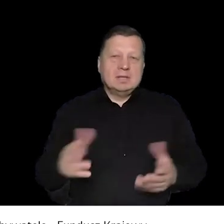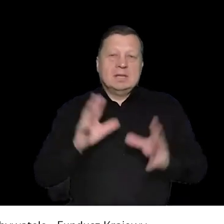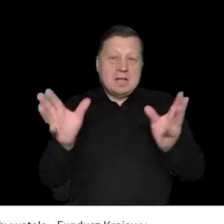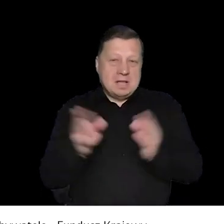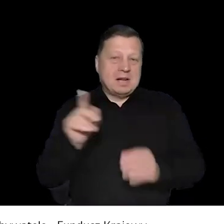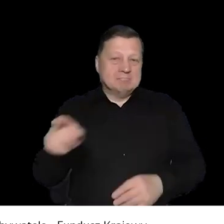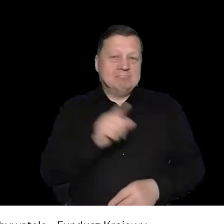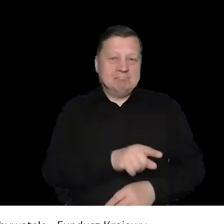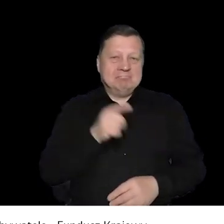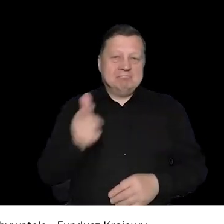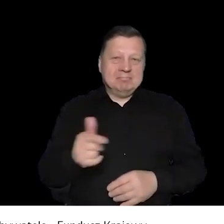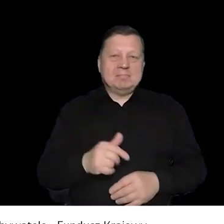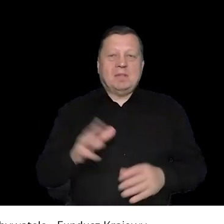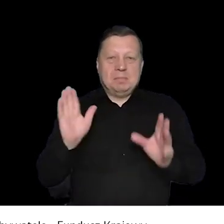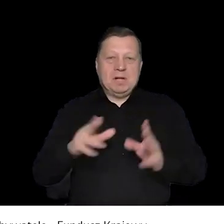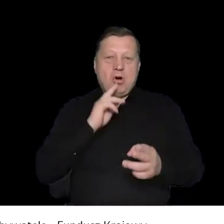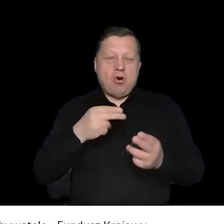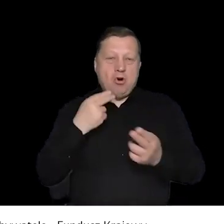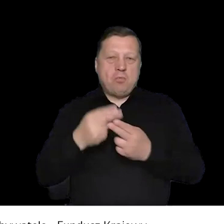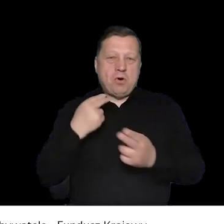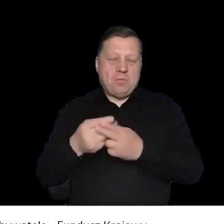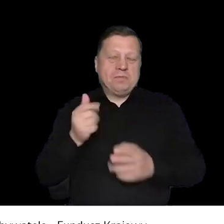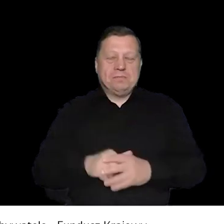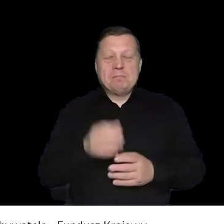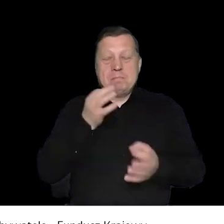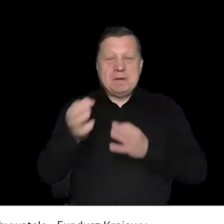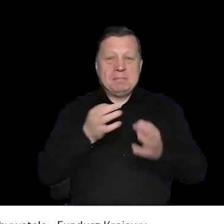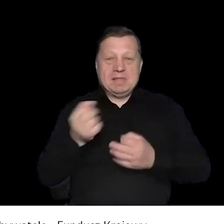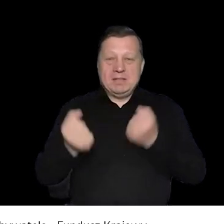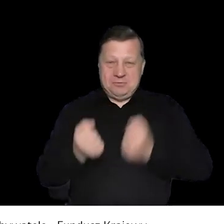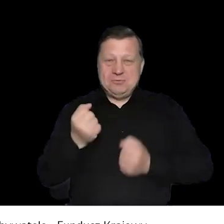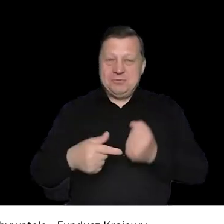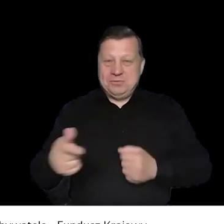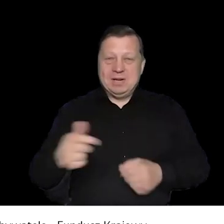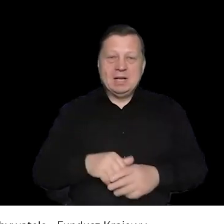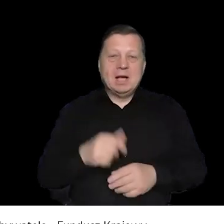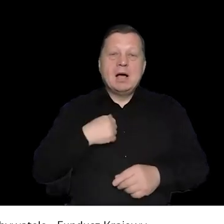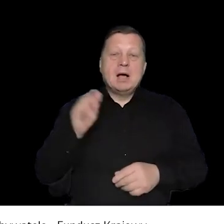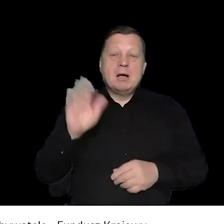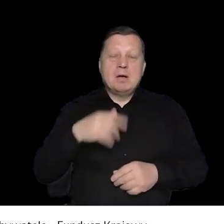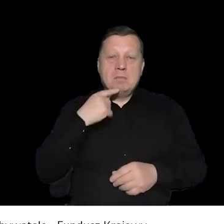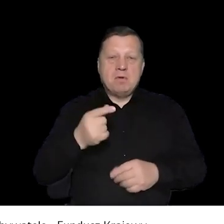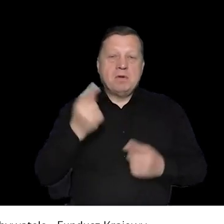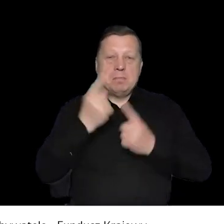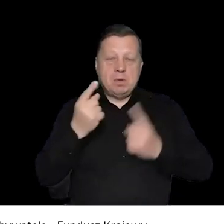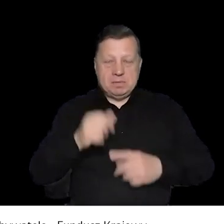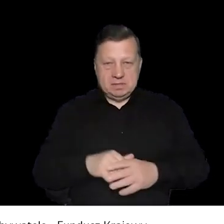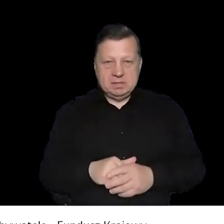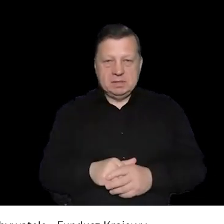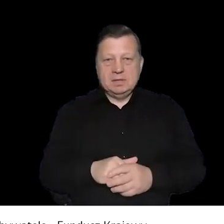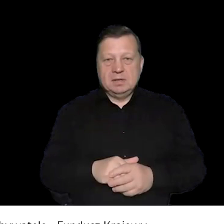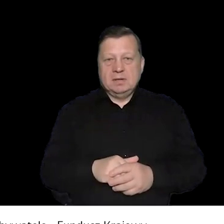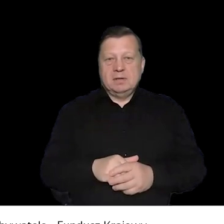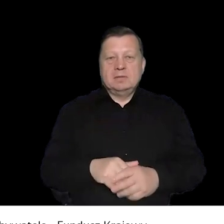Pani dodać? Myślę, że garacją to poszerpą. Wspólnymi, wspólnymi siłami będziemy odpowiadać na